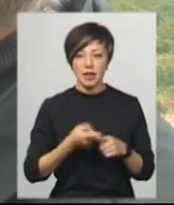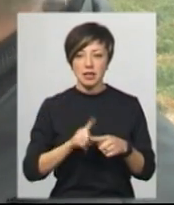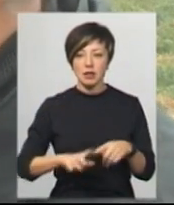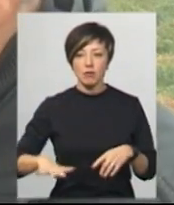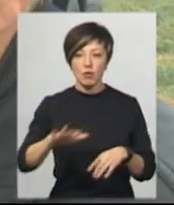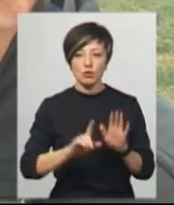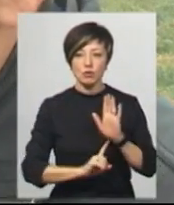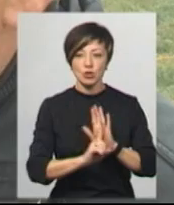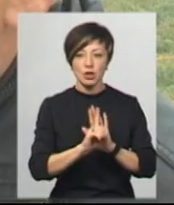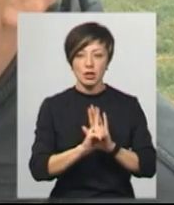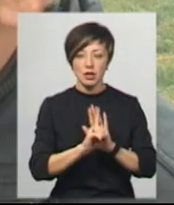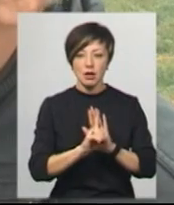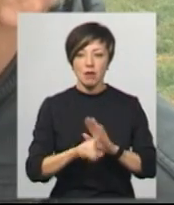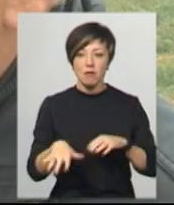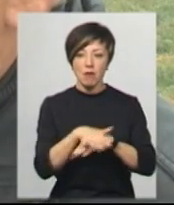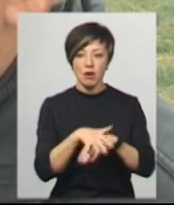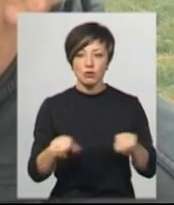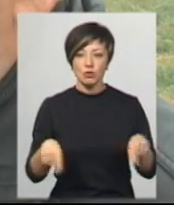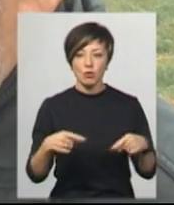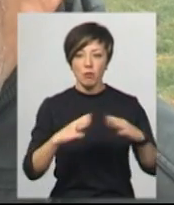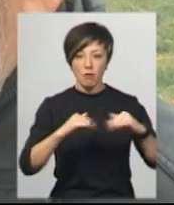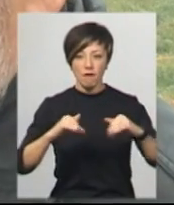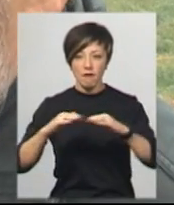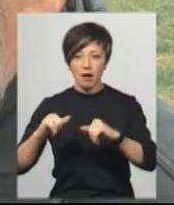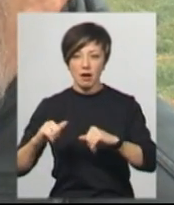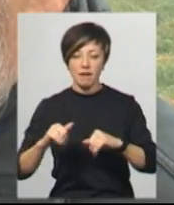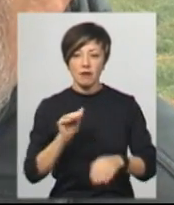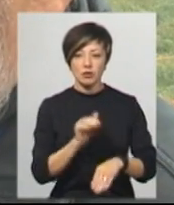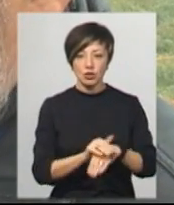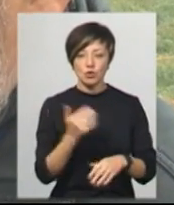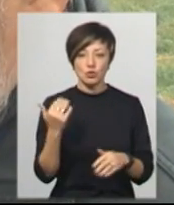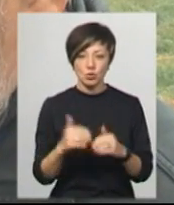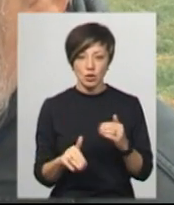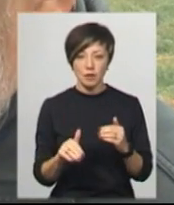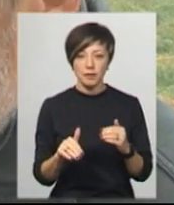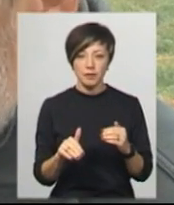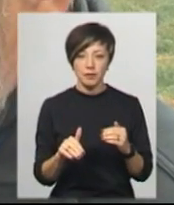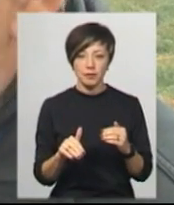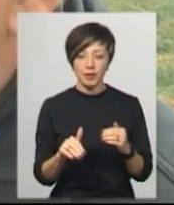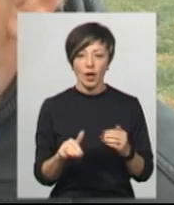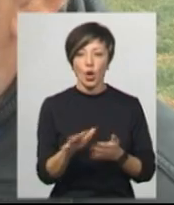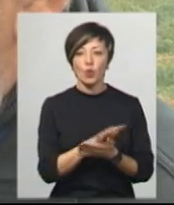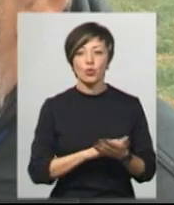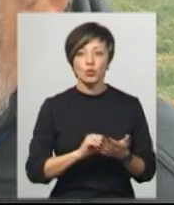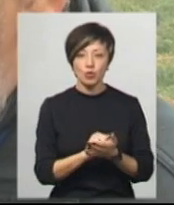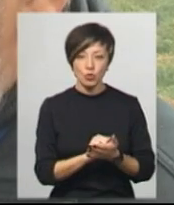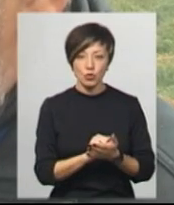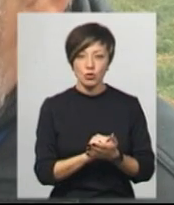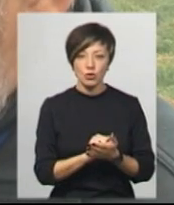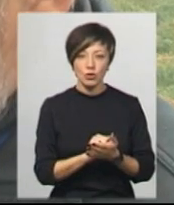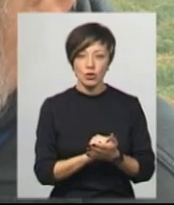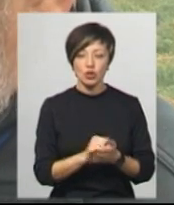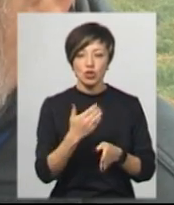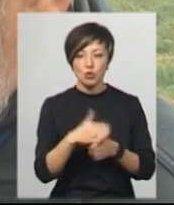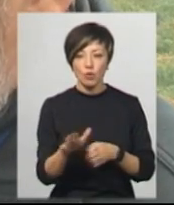площі почали масово утворюватися провалі, які фактично вже руйнують або